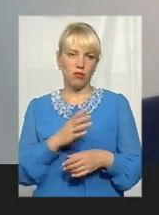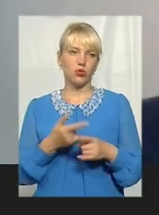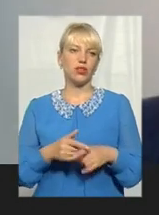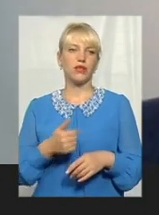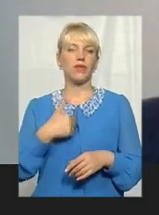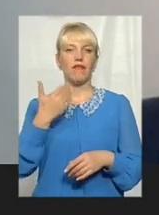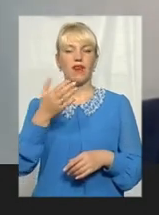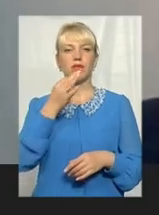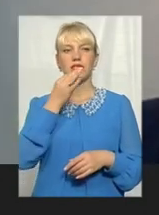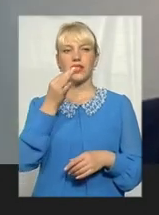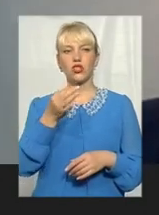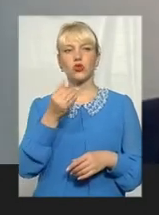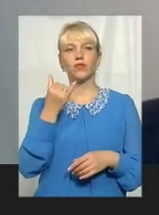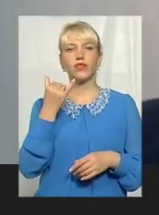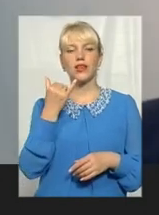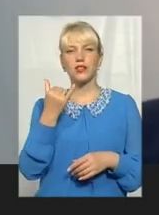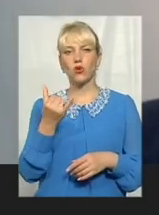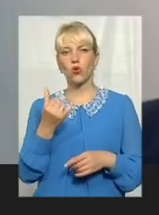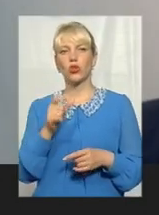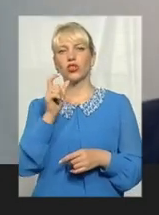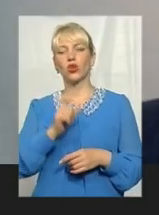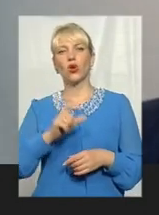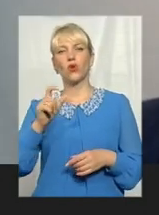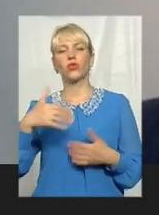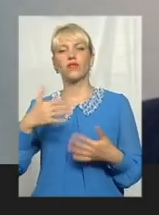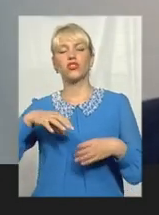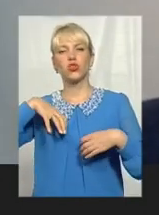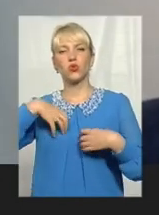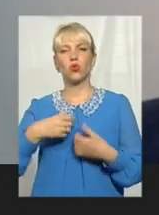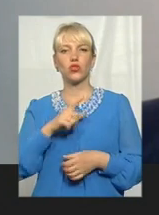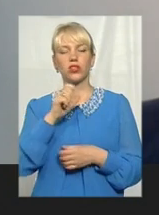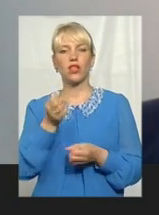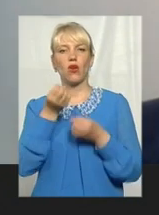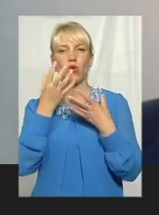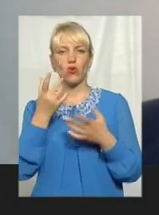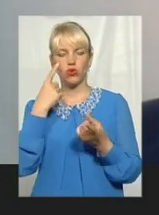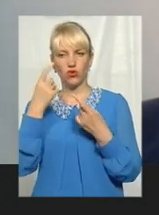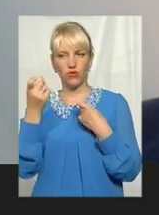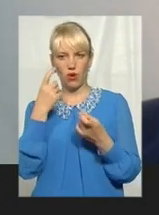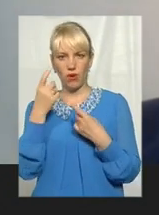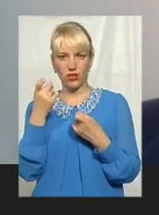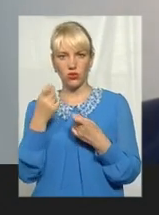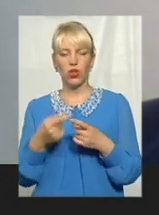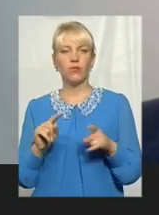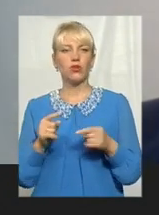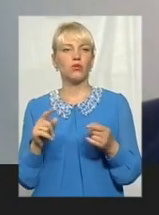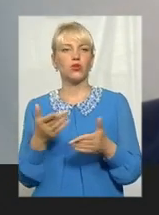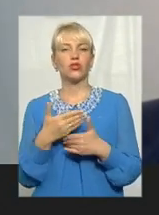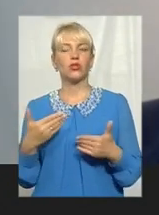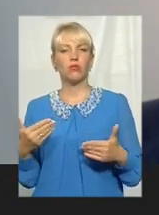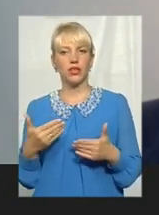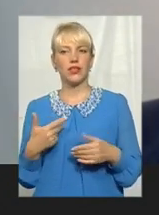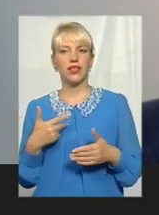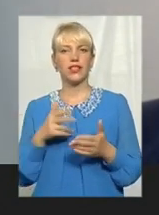скажу, що сьогодні, мені здається, люди вже спучили за хорошою інформацією. Тому що медіа,